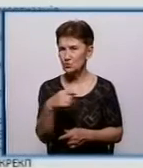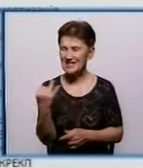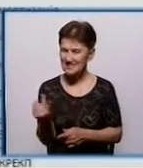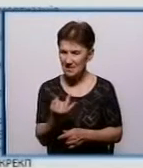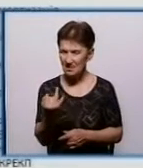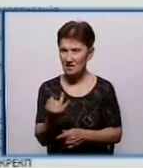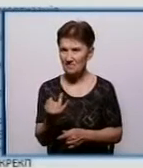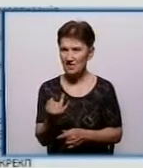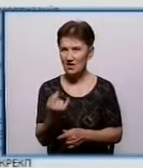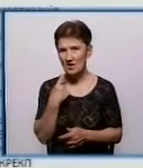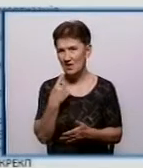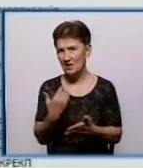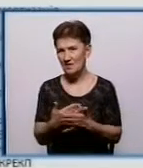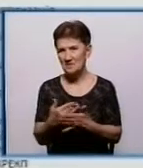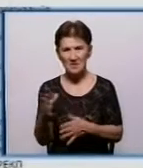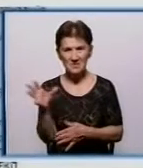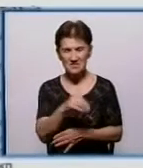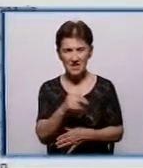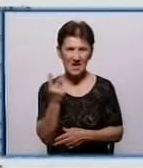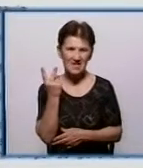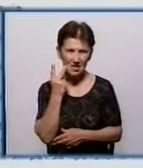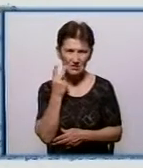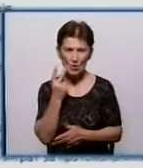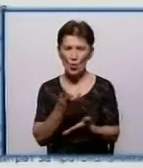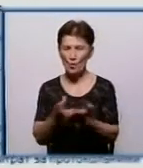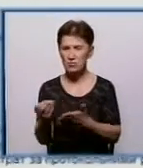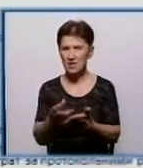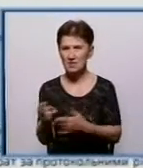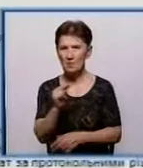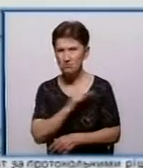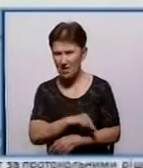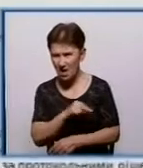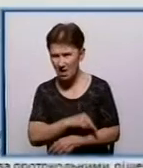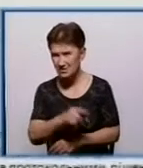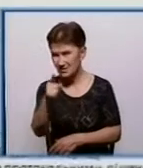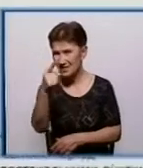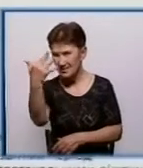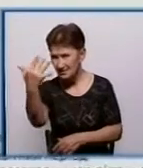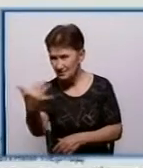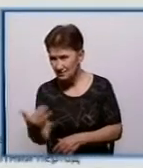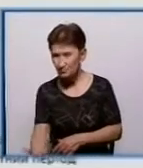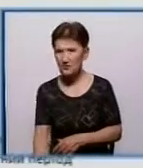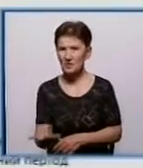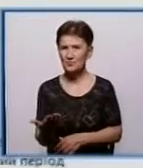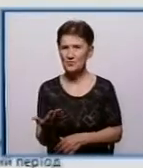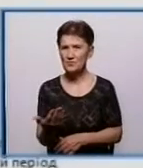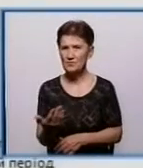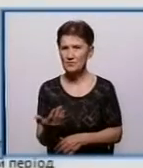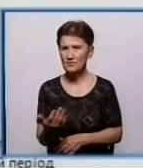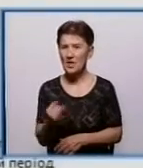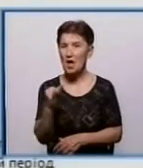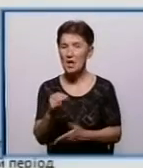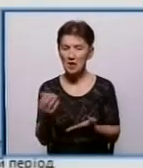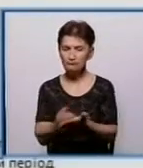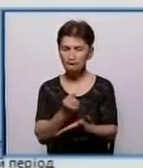Тут, власне, все традиційно – оплата праці, електроенергія і прибуток.